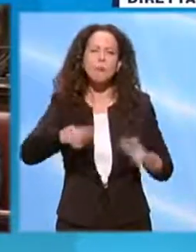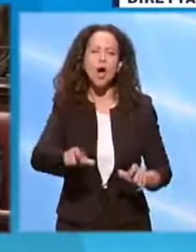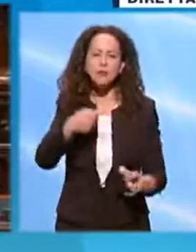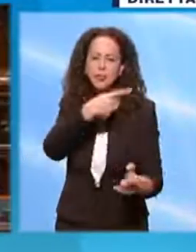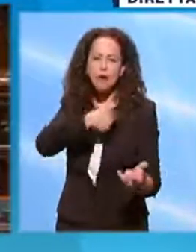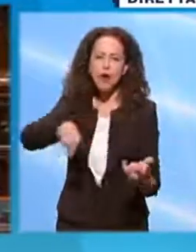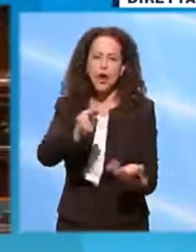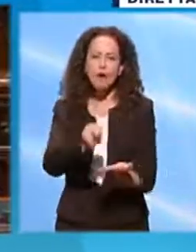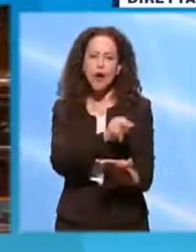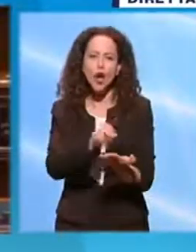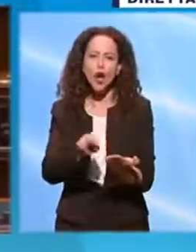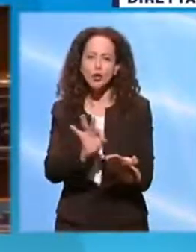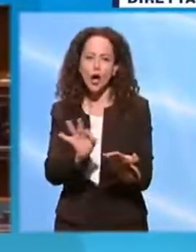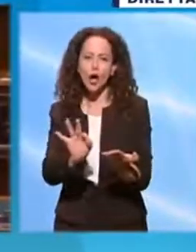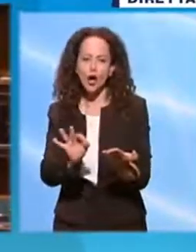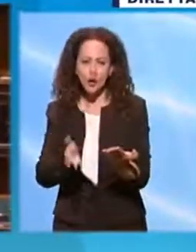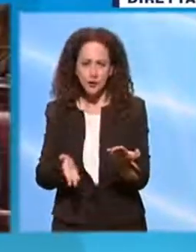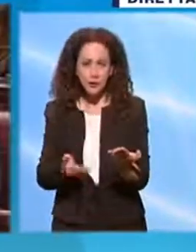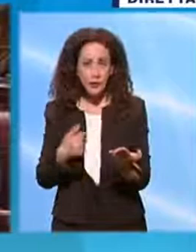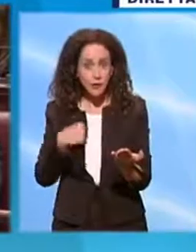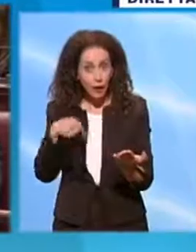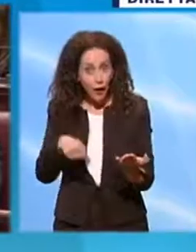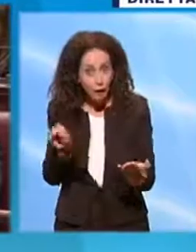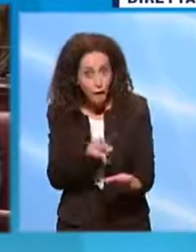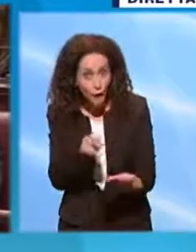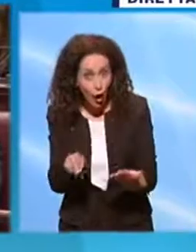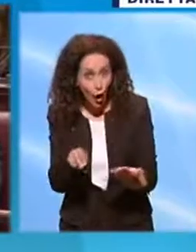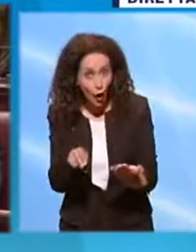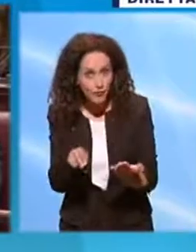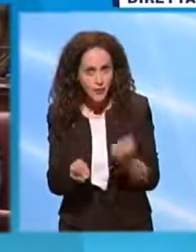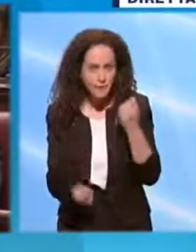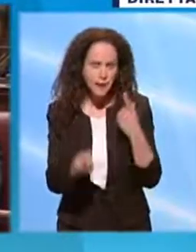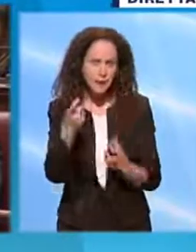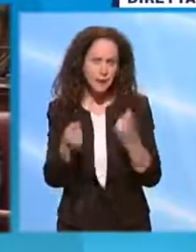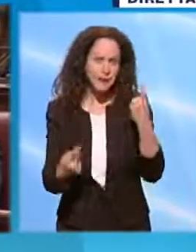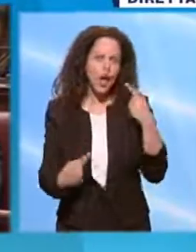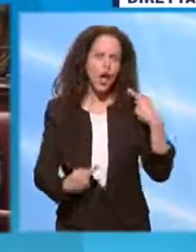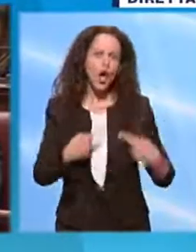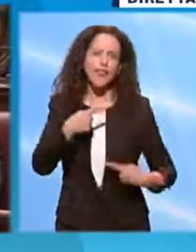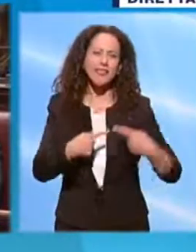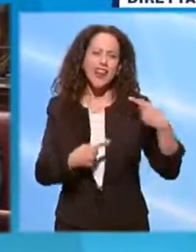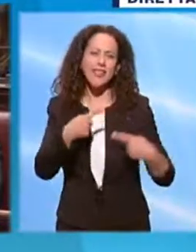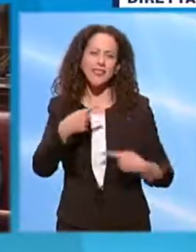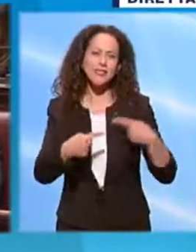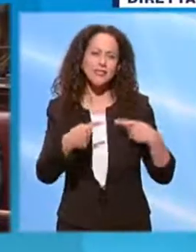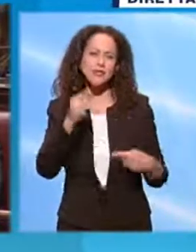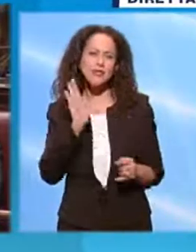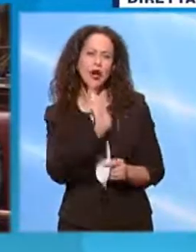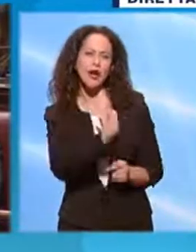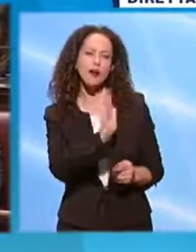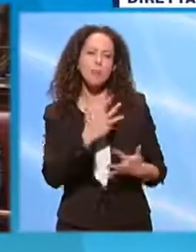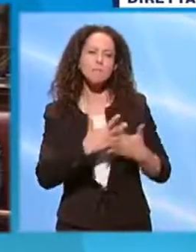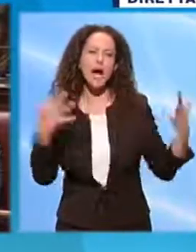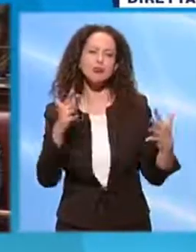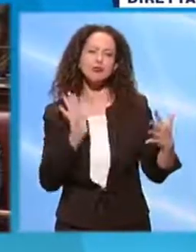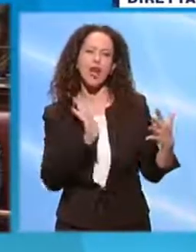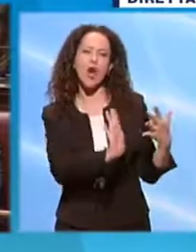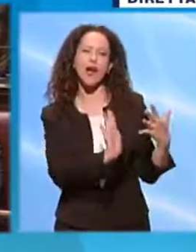Noi oggi non votiamo perché se oggi noi avessimo votato sarebbero emerse le enormi contraddizioni che ci sono all'interno della vostra maggioranza.